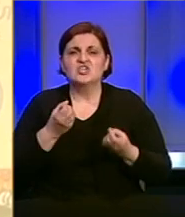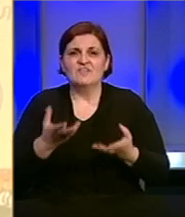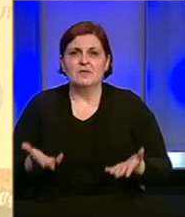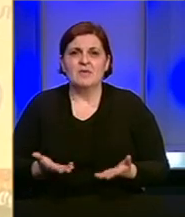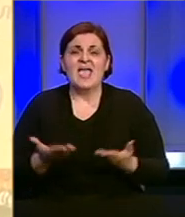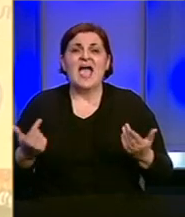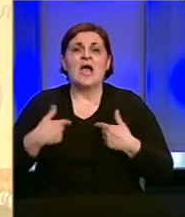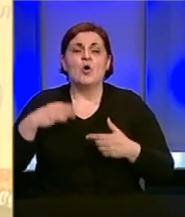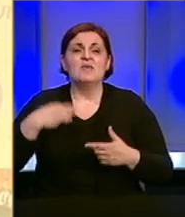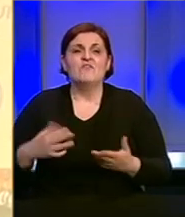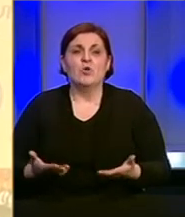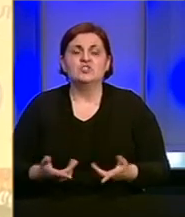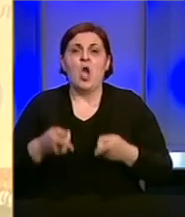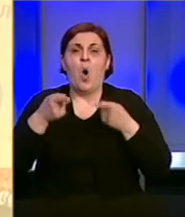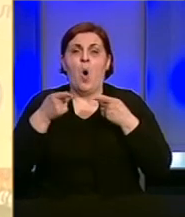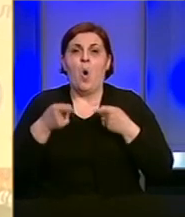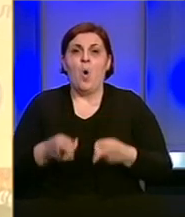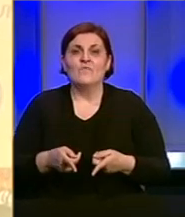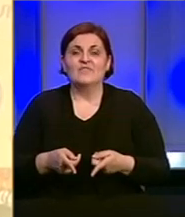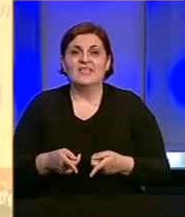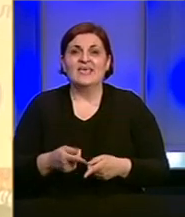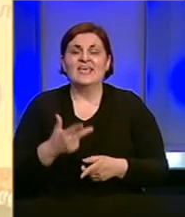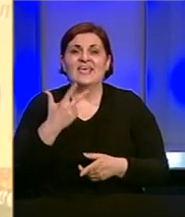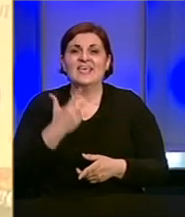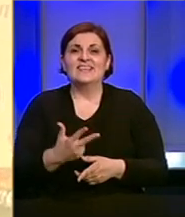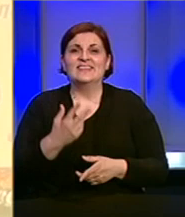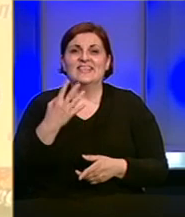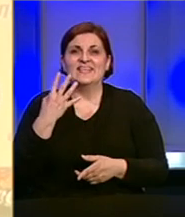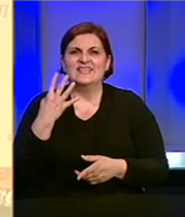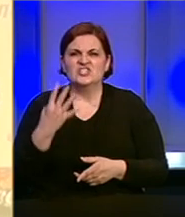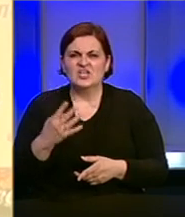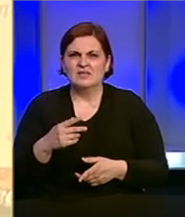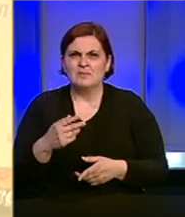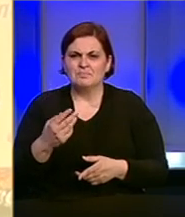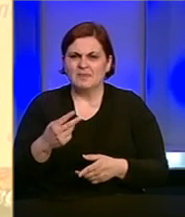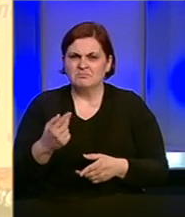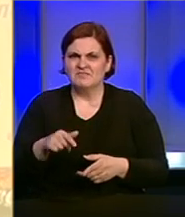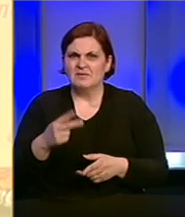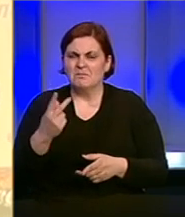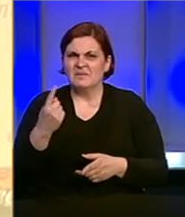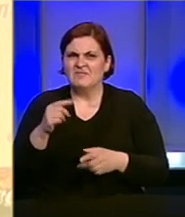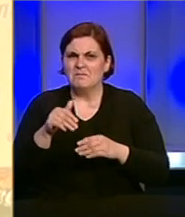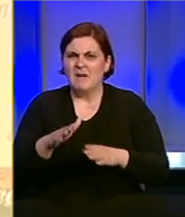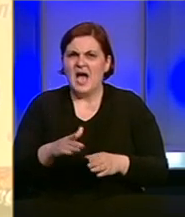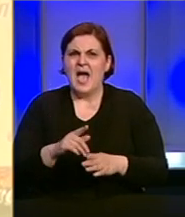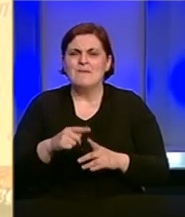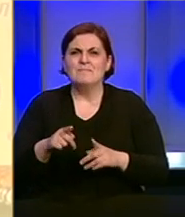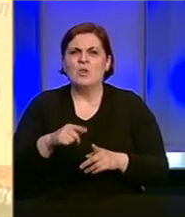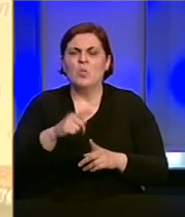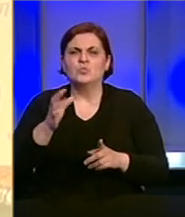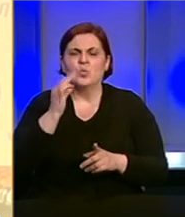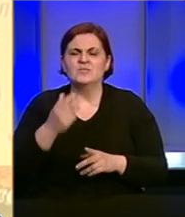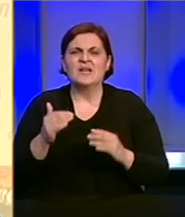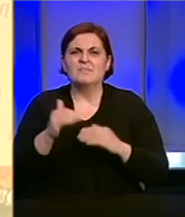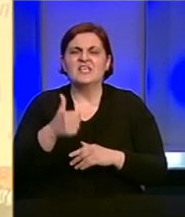vam kažem kako mi funkcionišemo. Znači, ovde je 34. na 1. maj, dakle pre dva dana. Bilo u toku dana i noći.